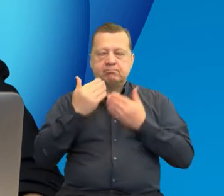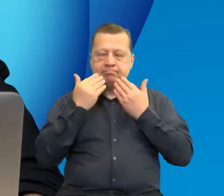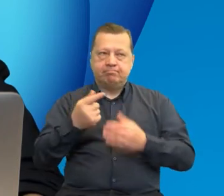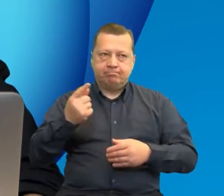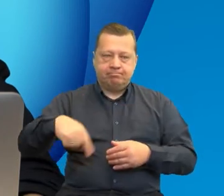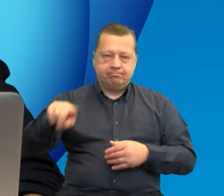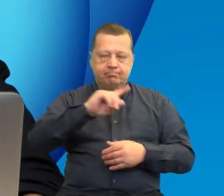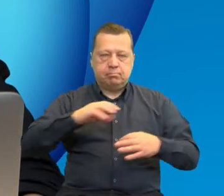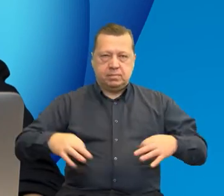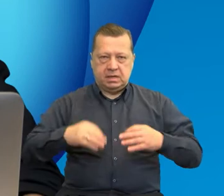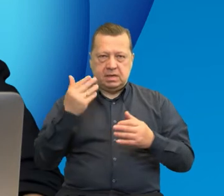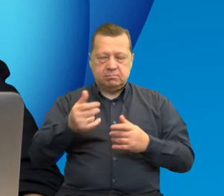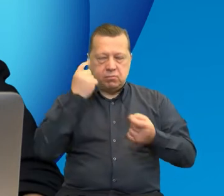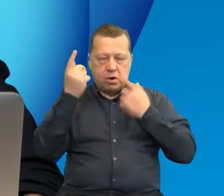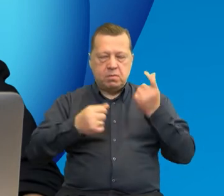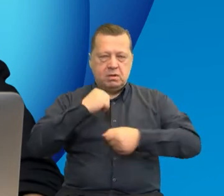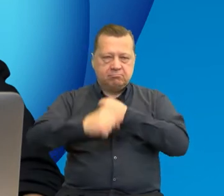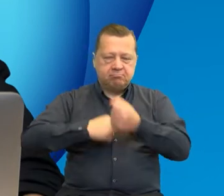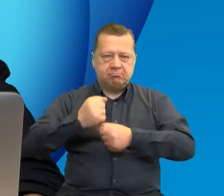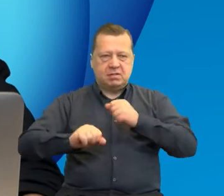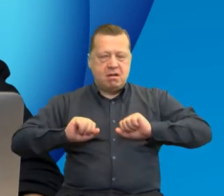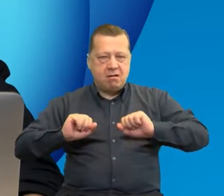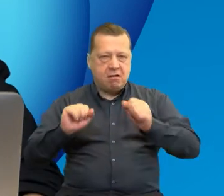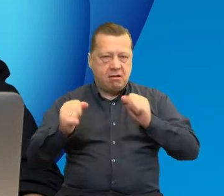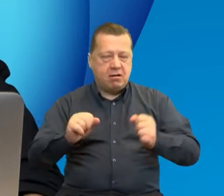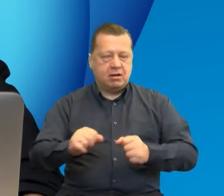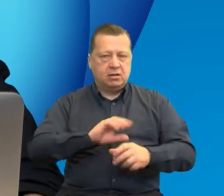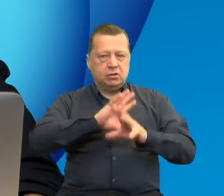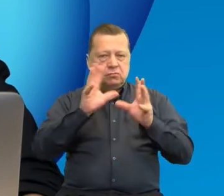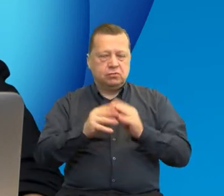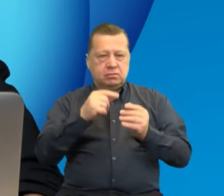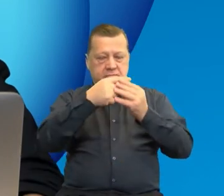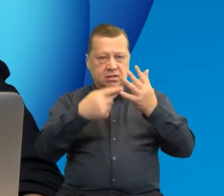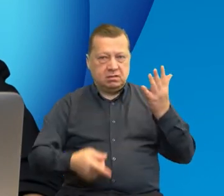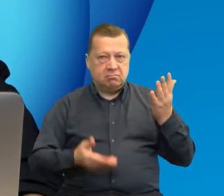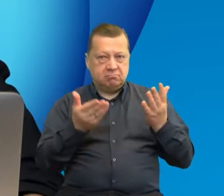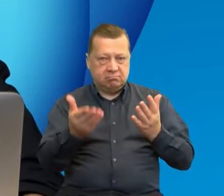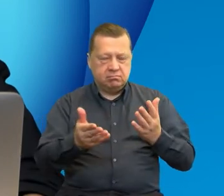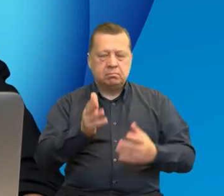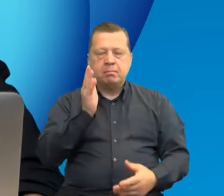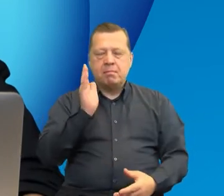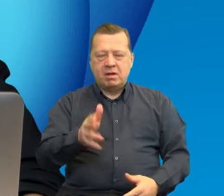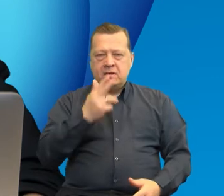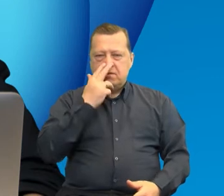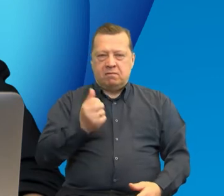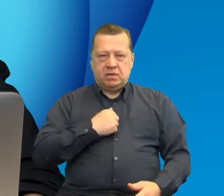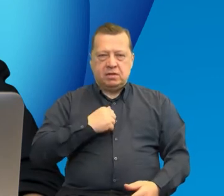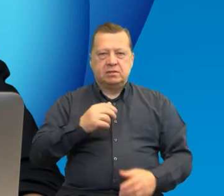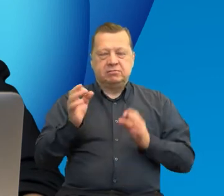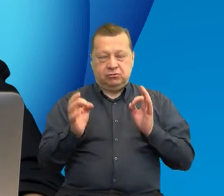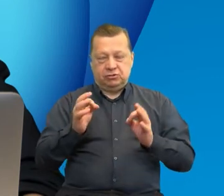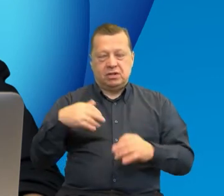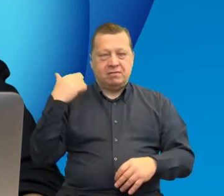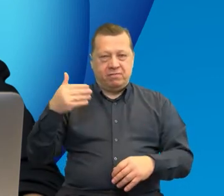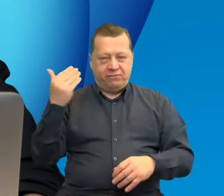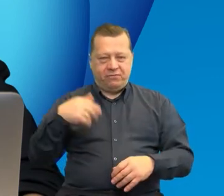pomysłowość, pracowitość i zaangażowanie. Te wszystkie cechy będą doskonale widoczne w trakcie rozmów z dzisiaj